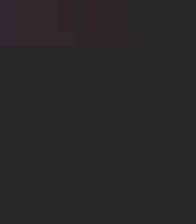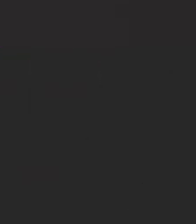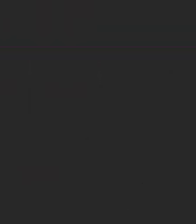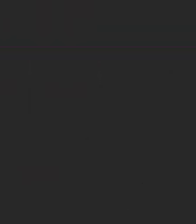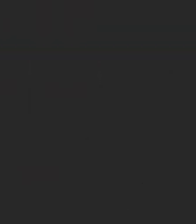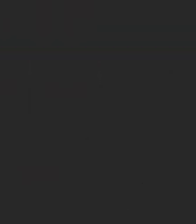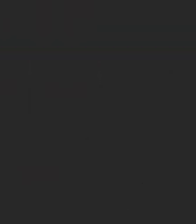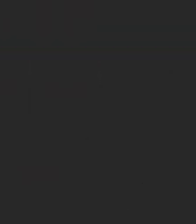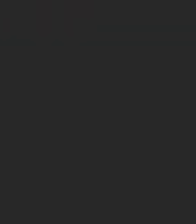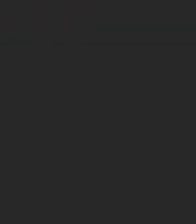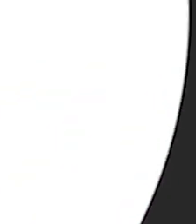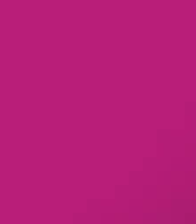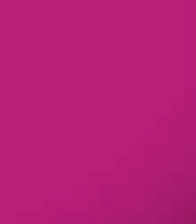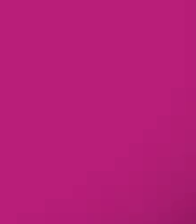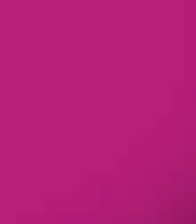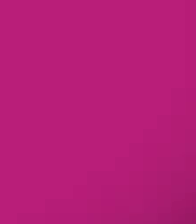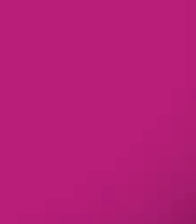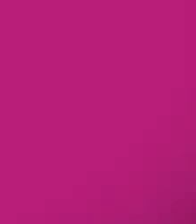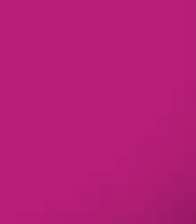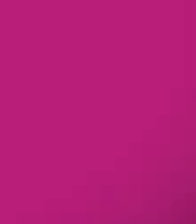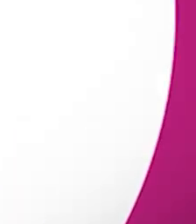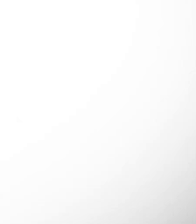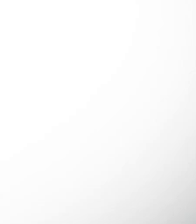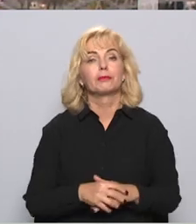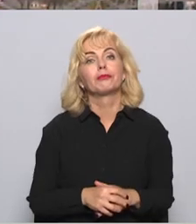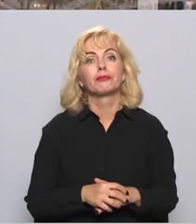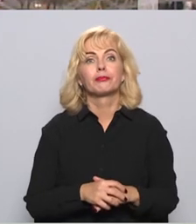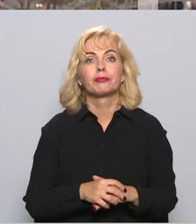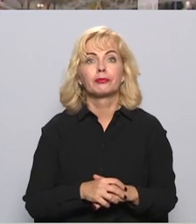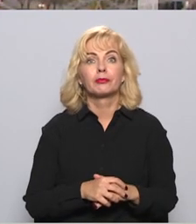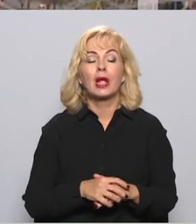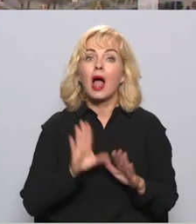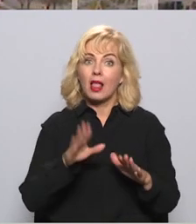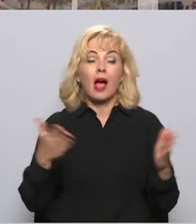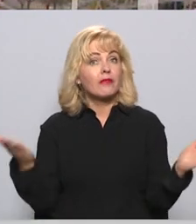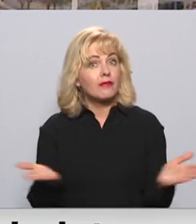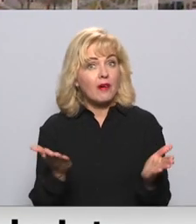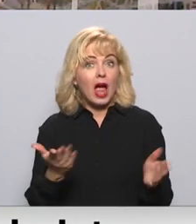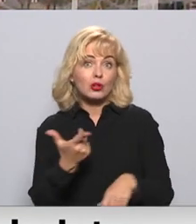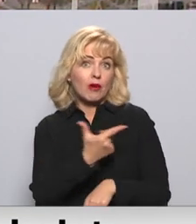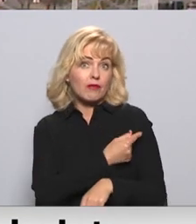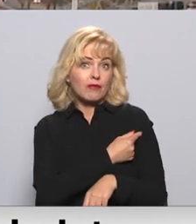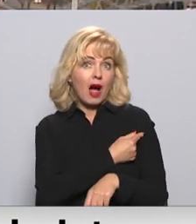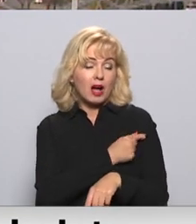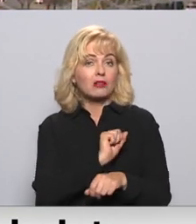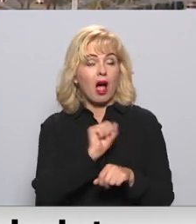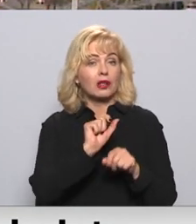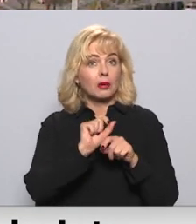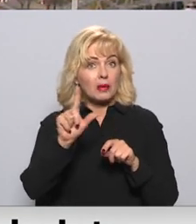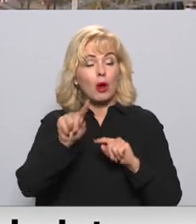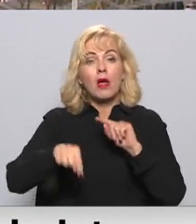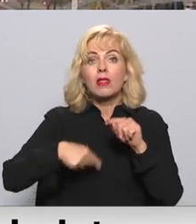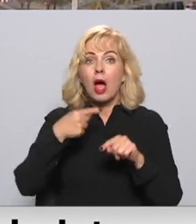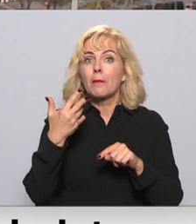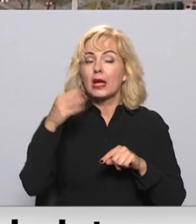Re! Viss ēters ir te! Lai veicinātu vakcinācijas pieaugumu, nākamos piecus